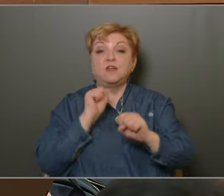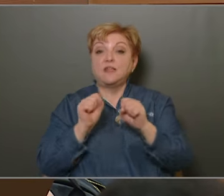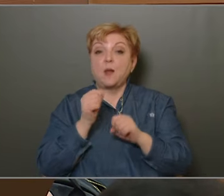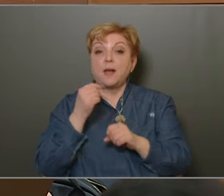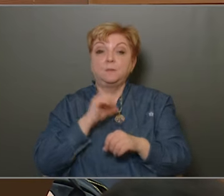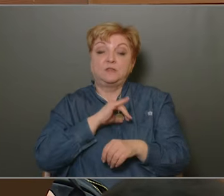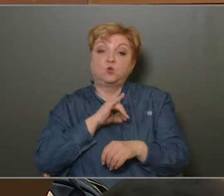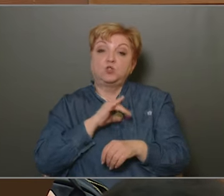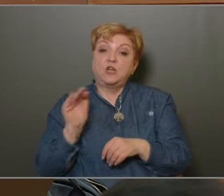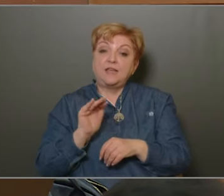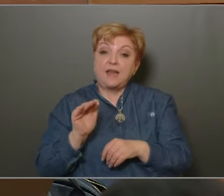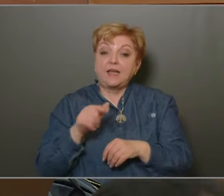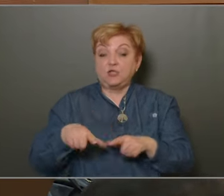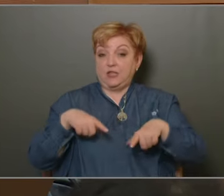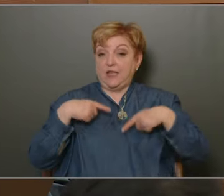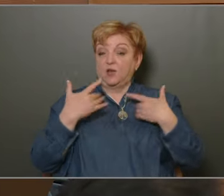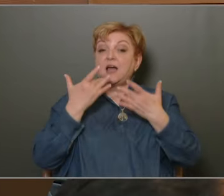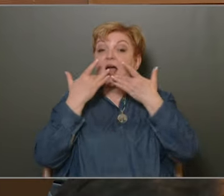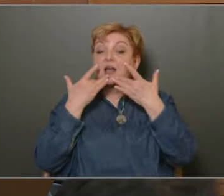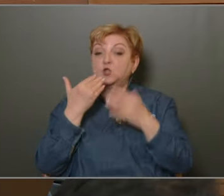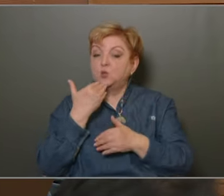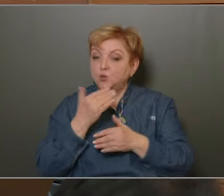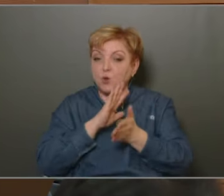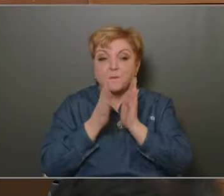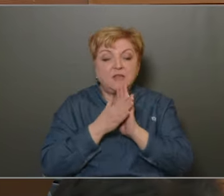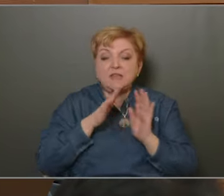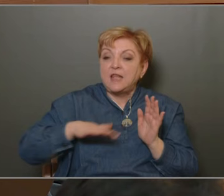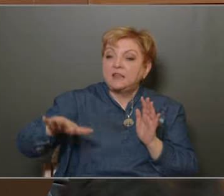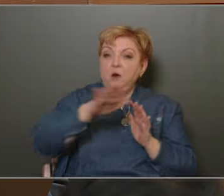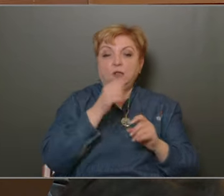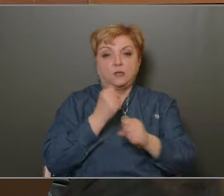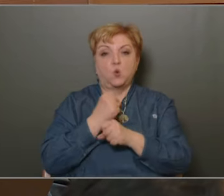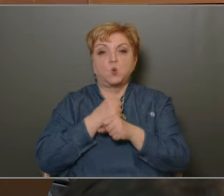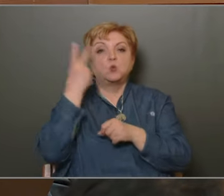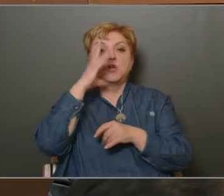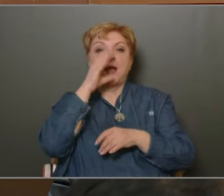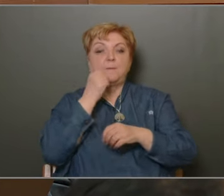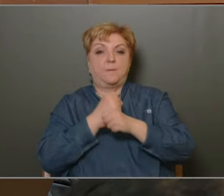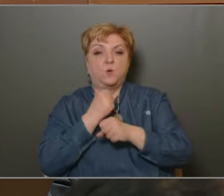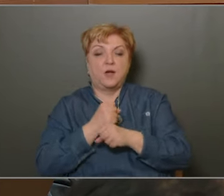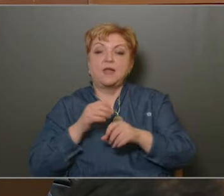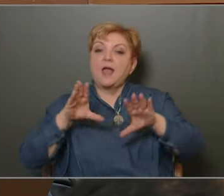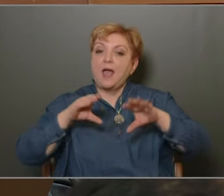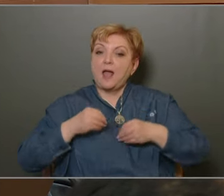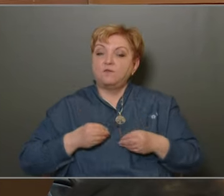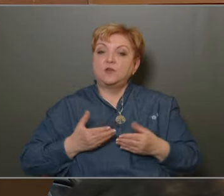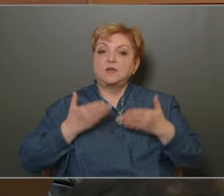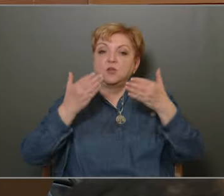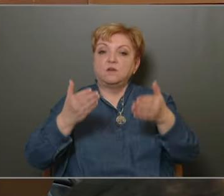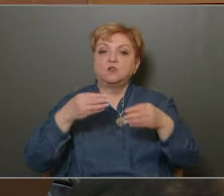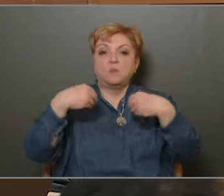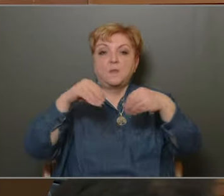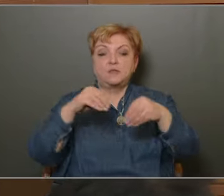kerületi gyermekeknek és az itt élőknek. Hálásan köszönöm minden ezen a területen dolgozó szakember munkáját, és elfogadásra javaslom a